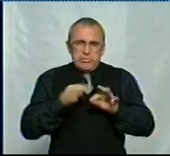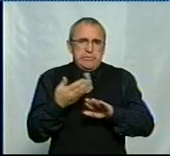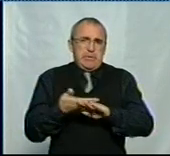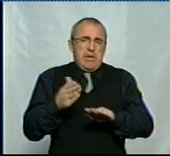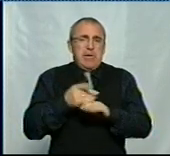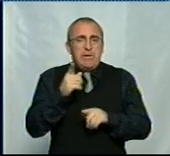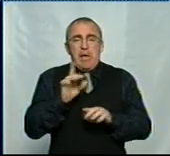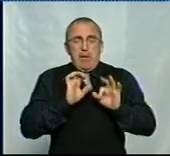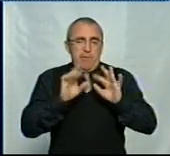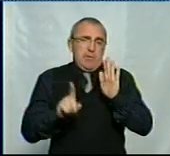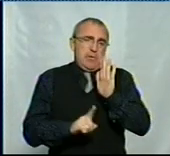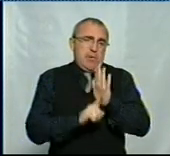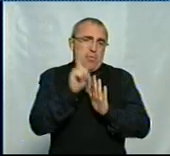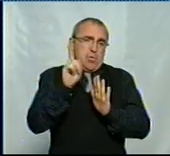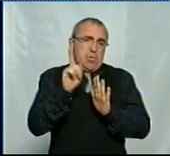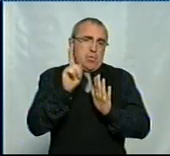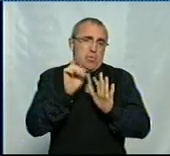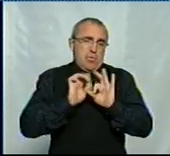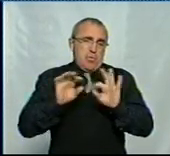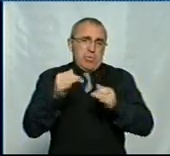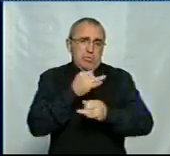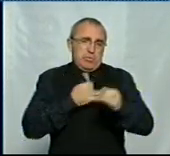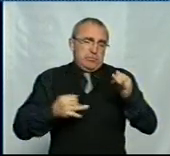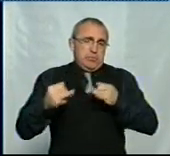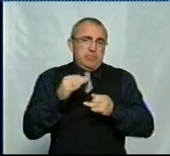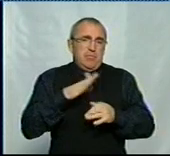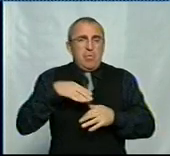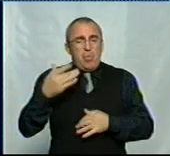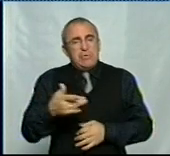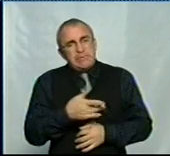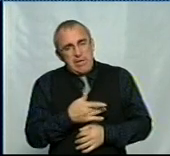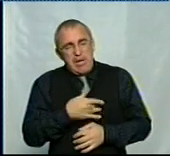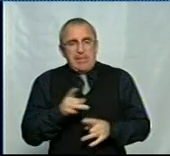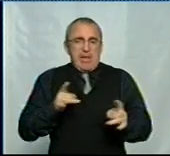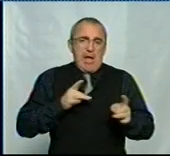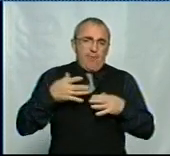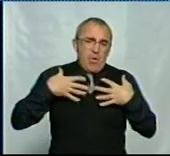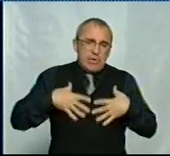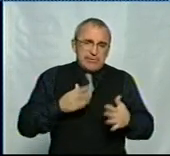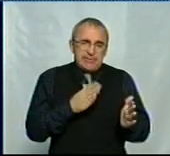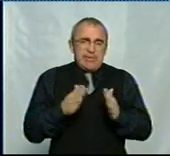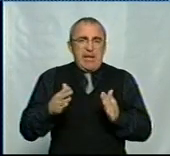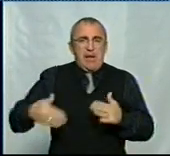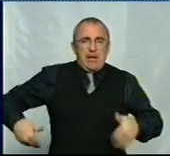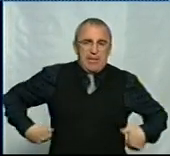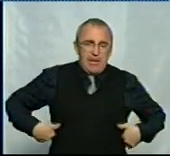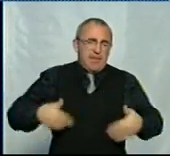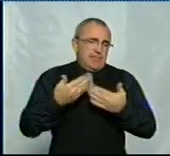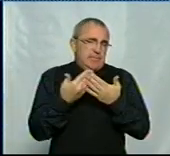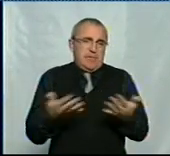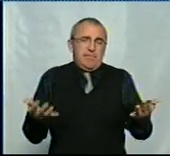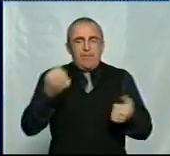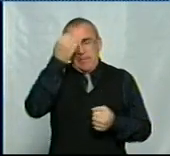ці, про які ви на початку розмови казали. І з боку серця, і боку нервової системи, і нирок, і так і іншим.